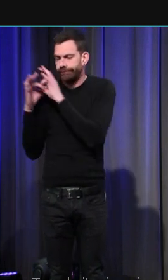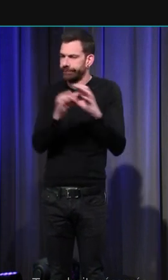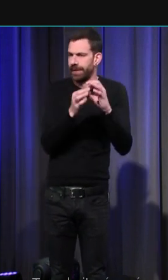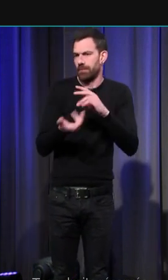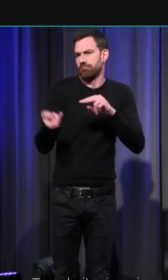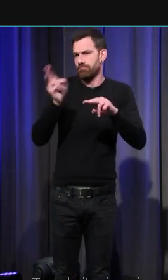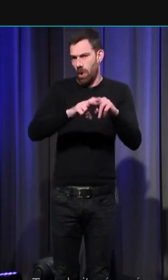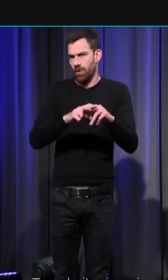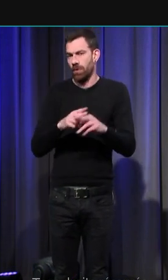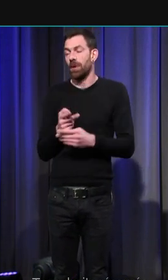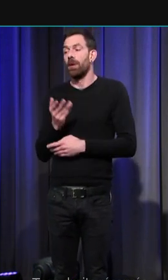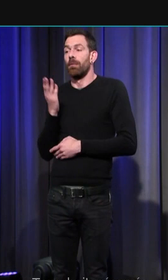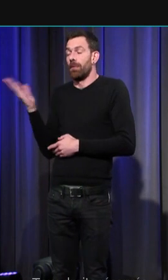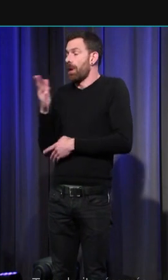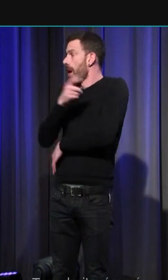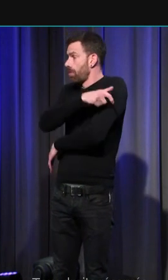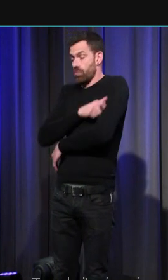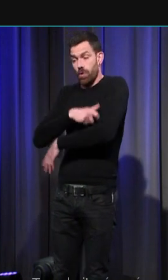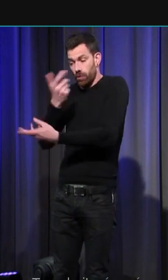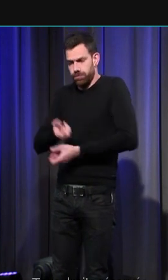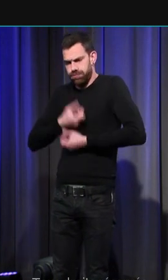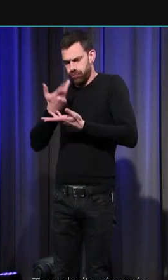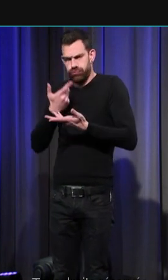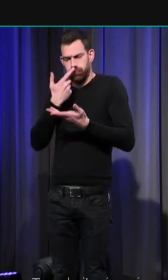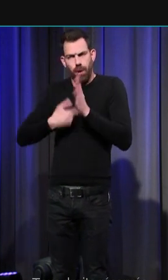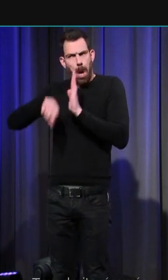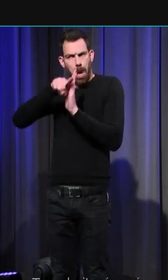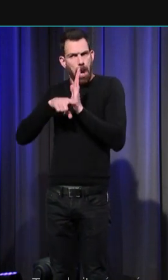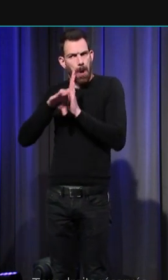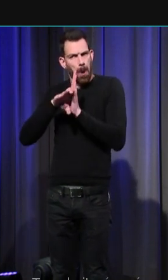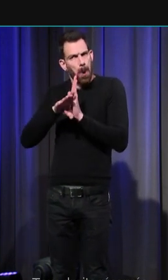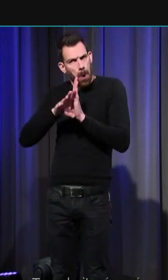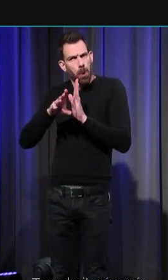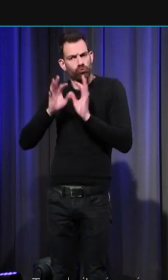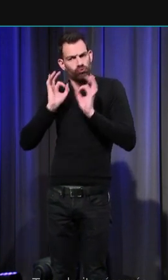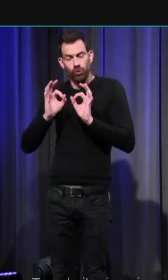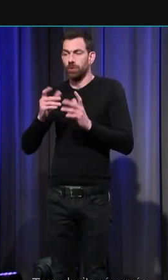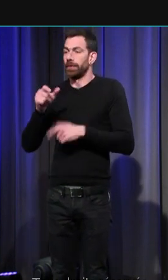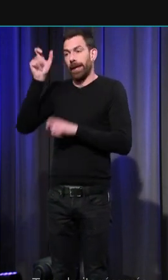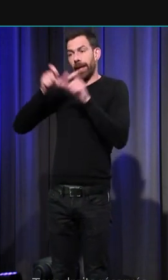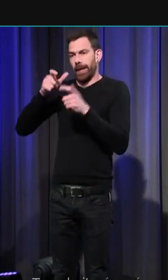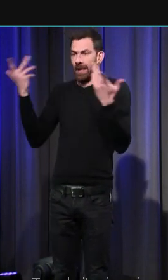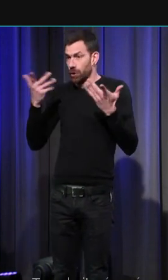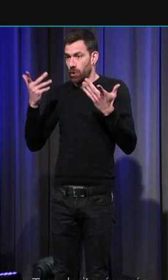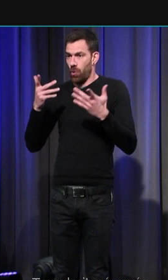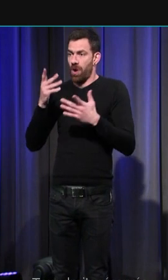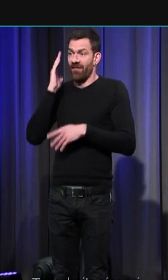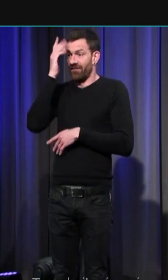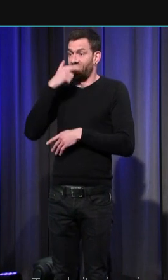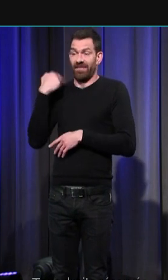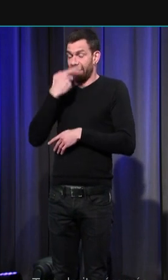deuil on s'en aperçoit d'emblée est très codifiée les participants se tirent les cheveux ou se masquent le visage